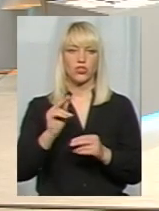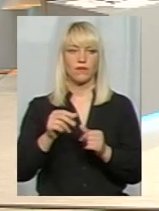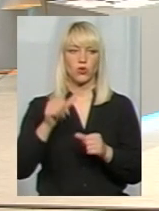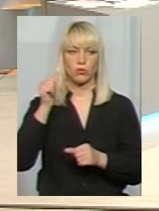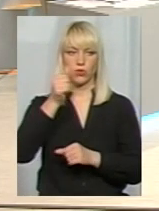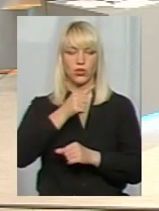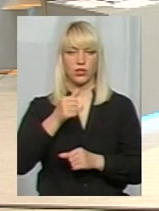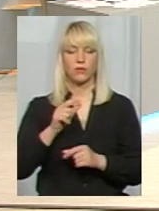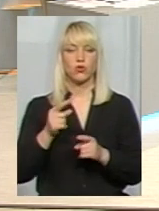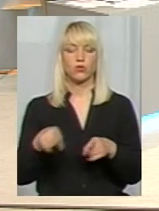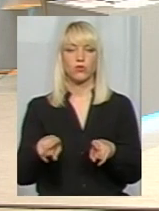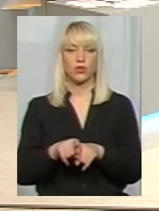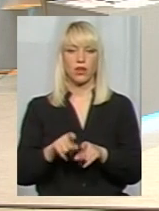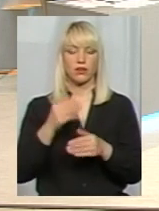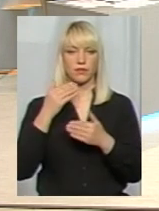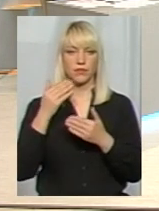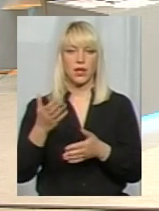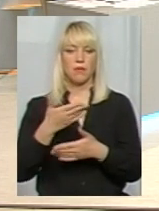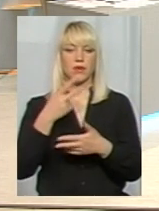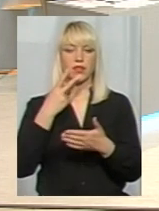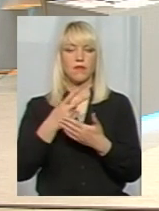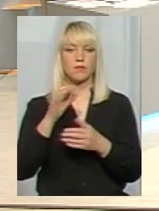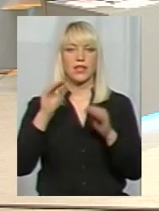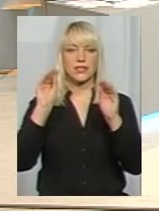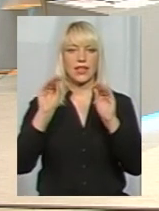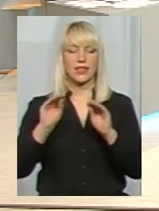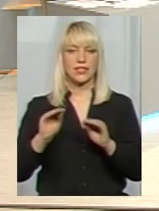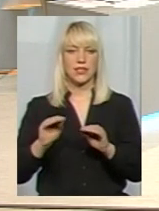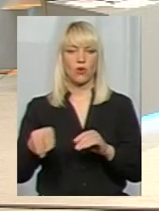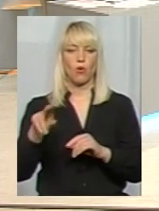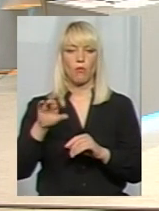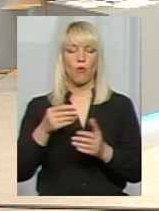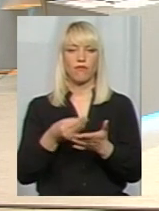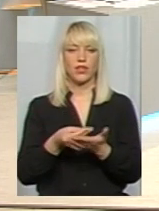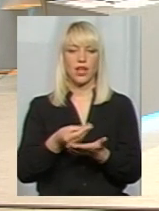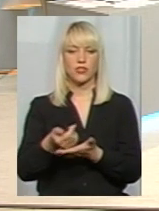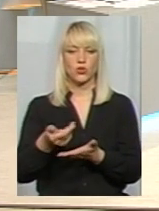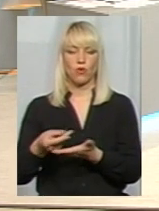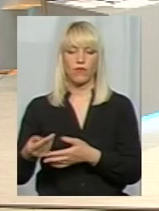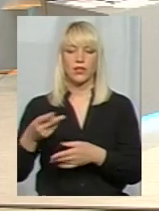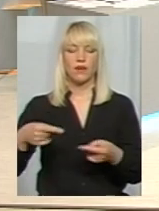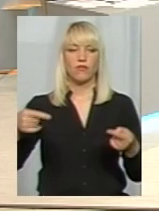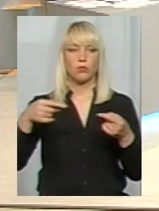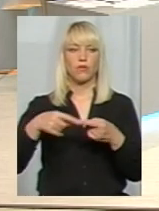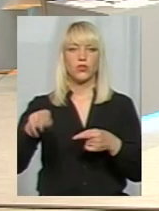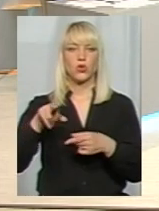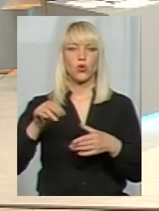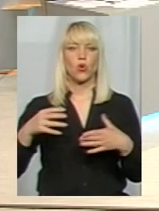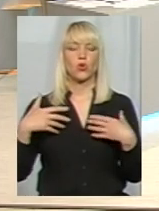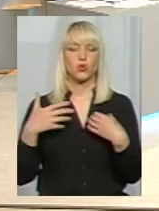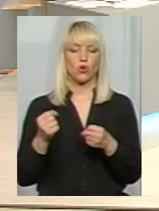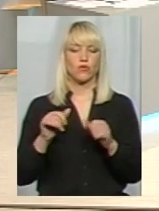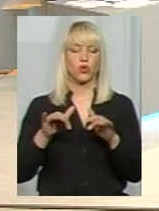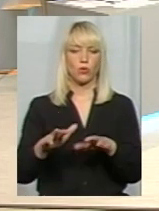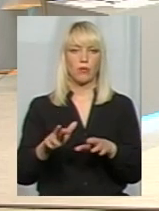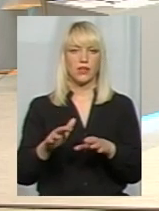Ми дивимося на статистику по фінансуванню відповідно до оздоровчої кампанії, яка вже відбулася. Тобто, як факт